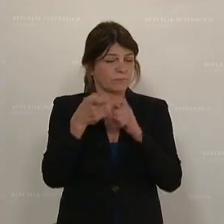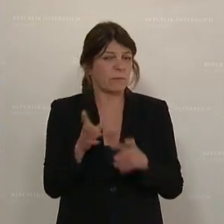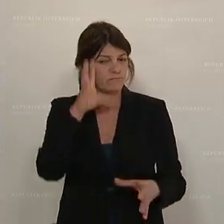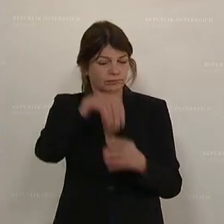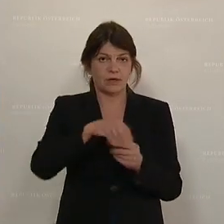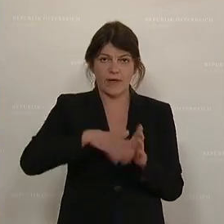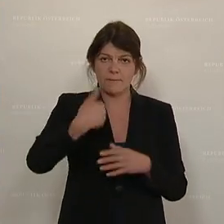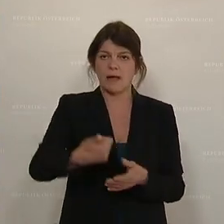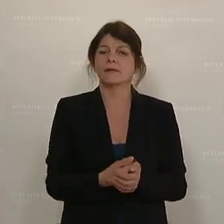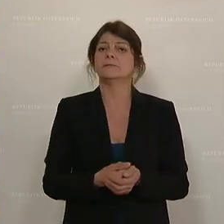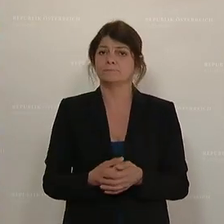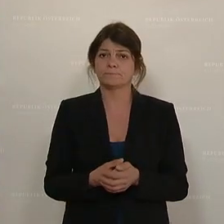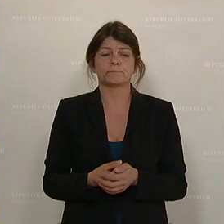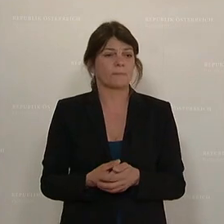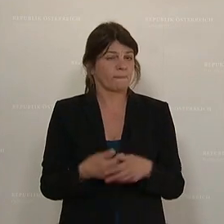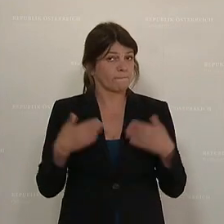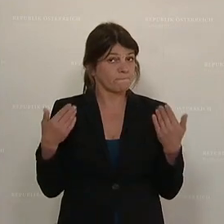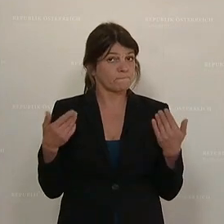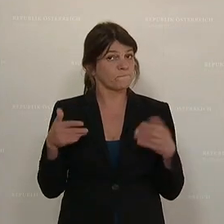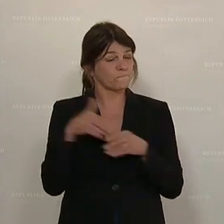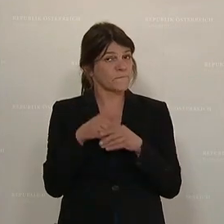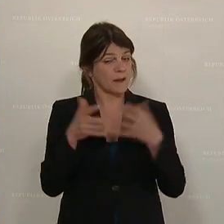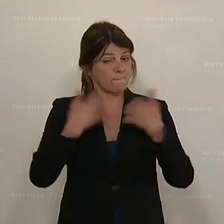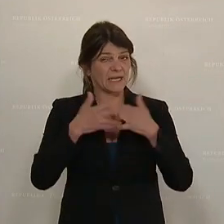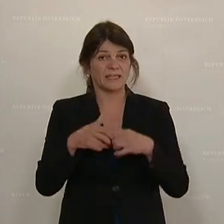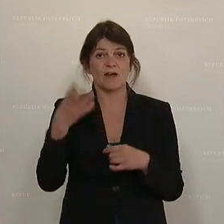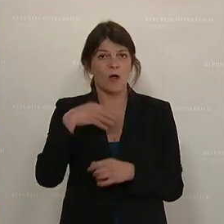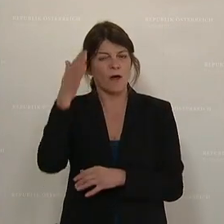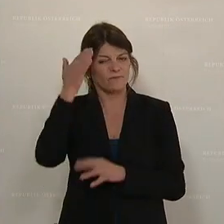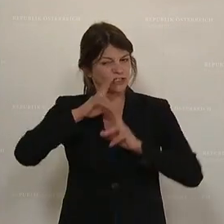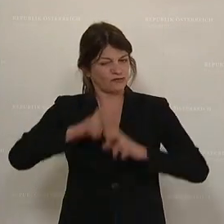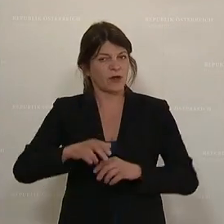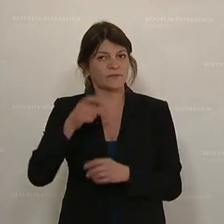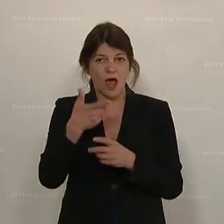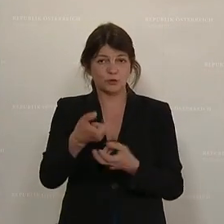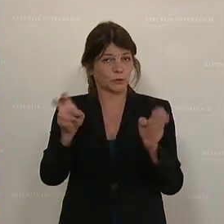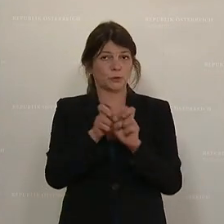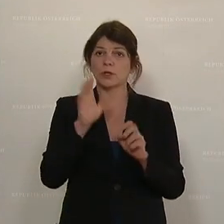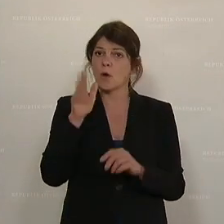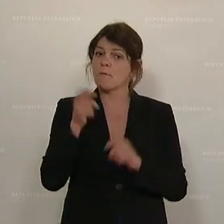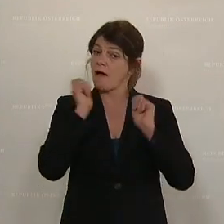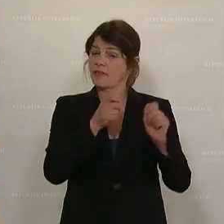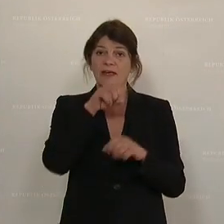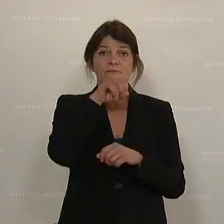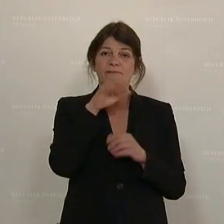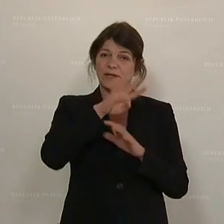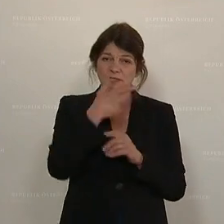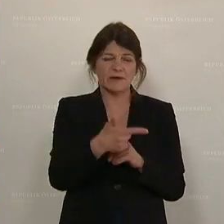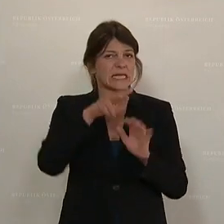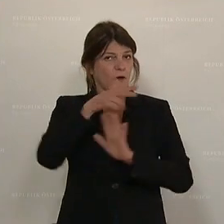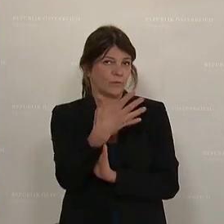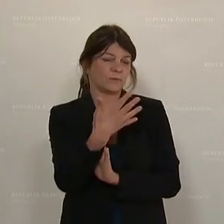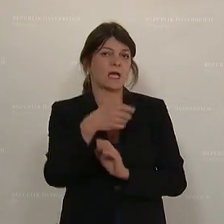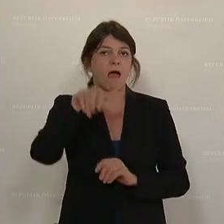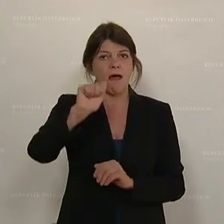Und vom Finanzausschuss kommen wir jetzt zum Wissenschaftsausschuss. Es geht um das Studienförderungsgesetz.